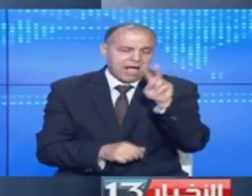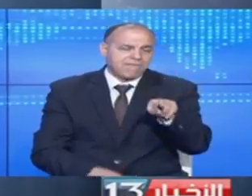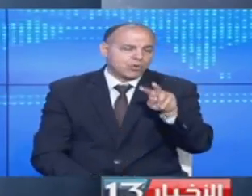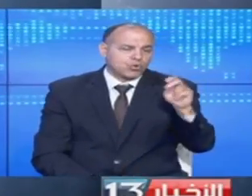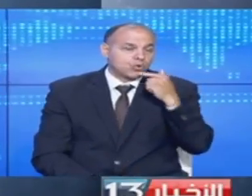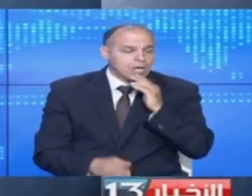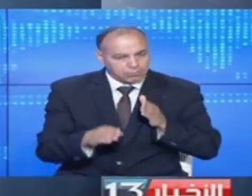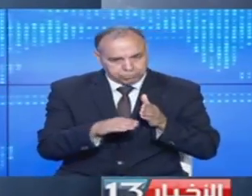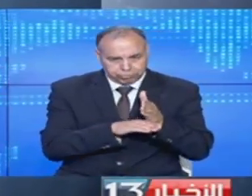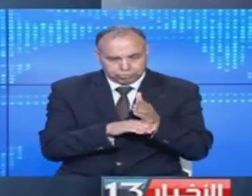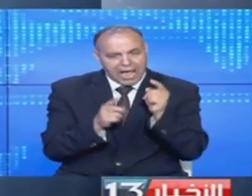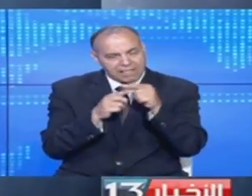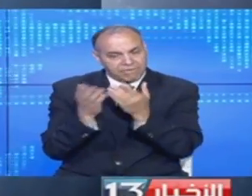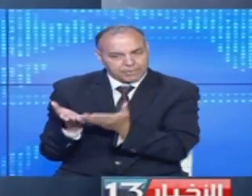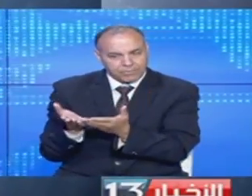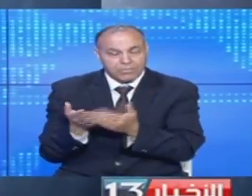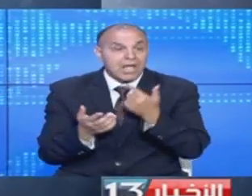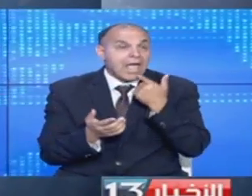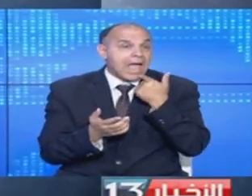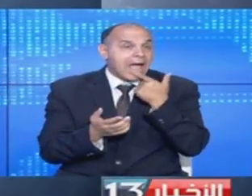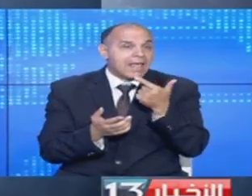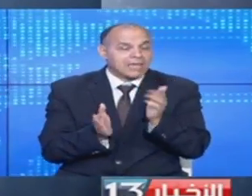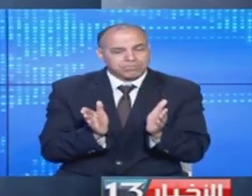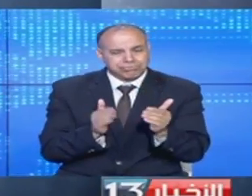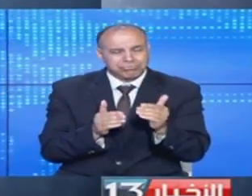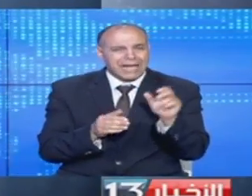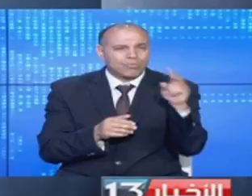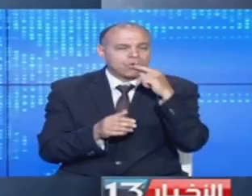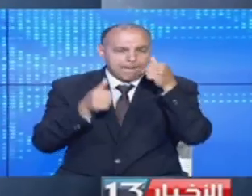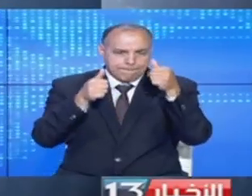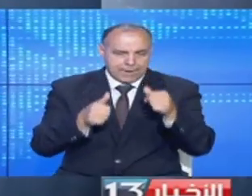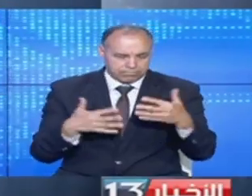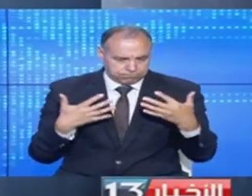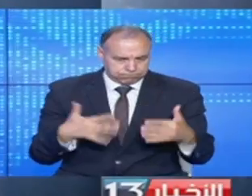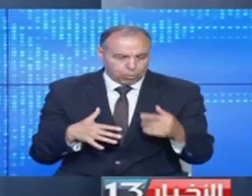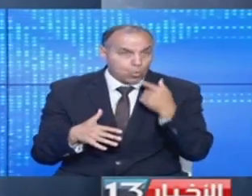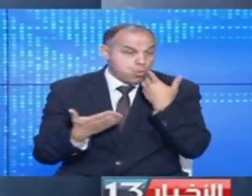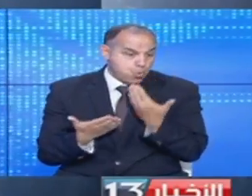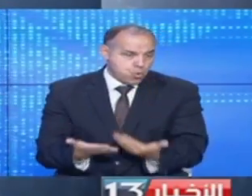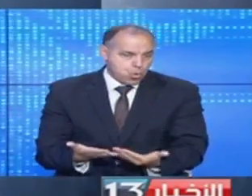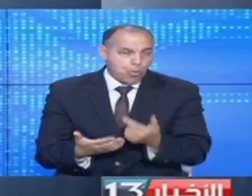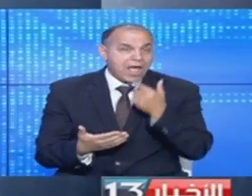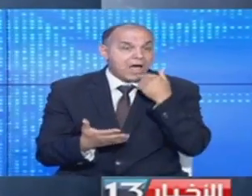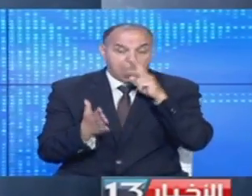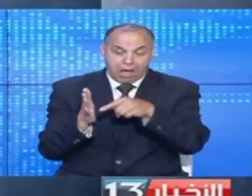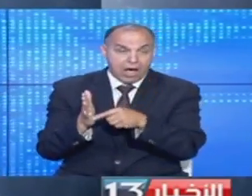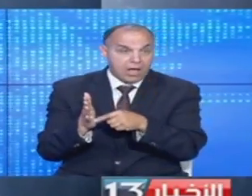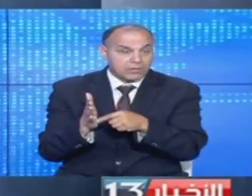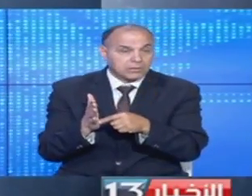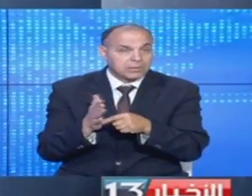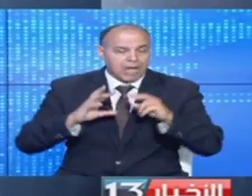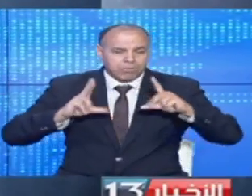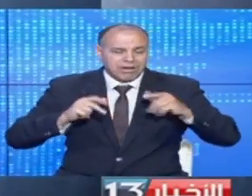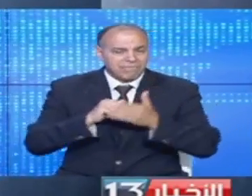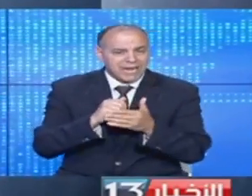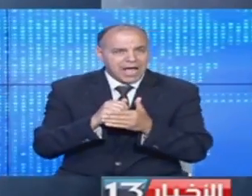بدخول الغاية واستثنت الوكالة وفق بلاغ صادر عنها اليوم من هذا القرار الجرارات